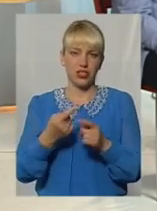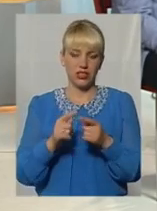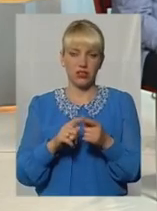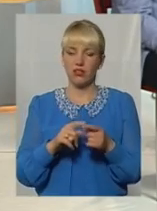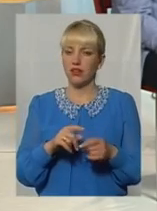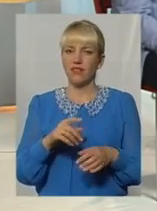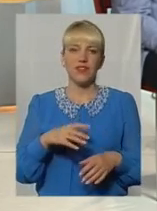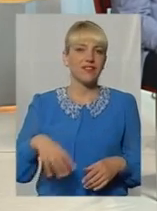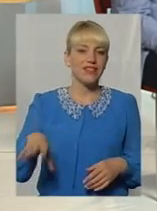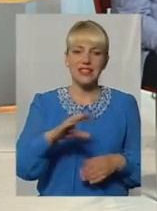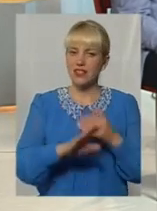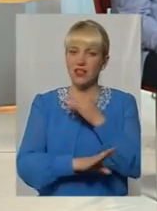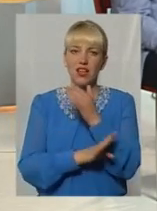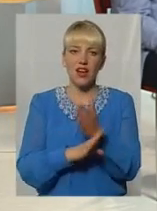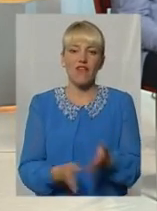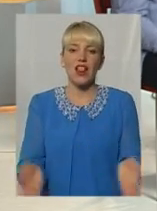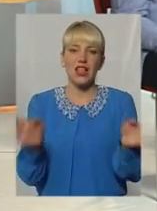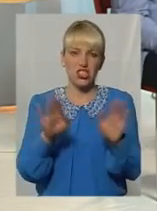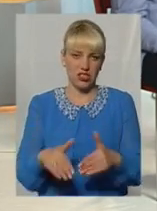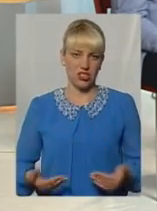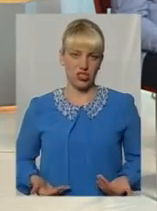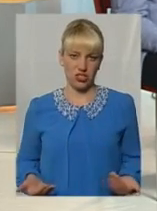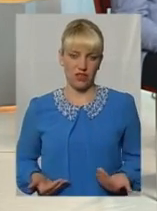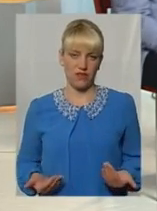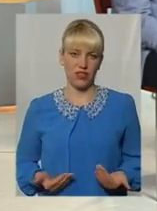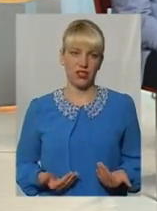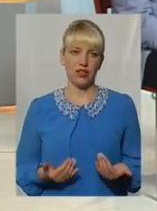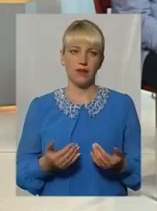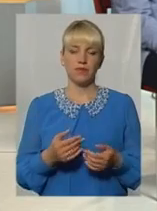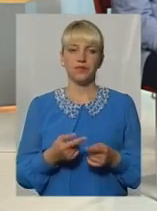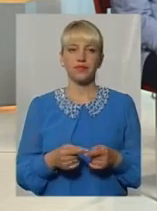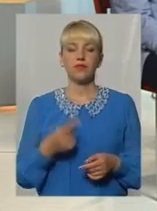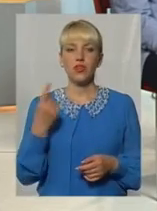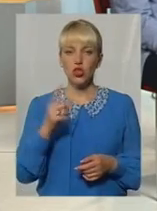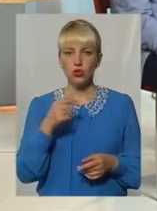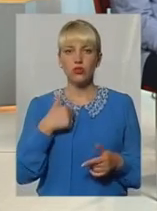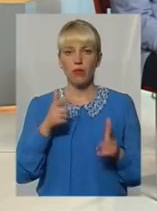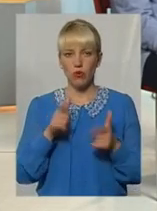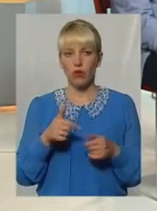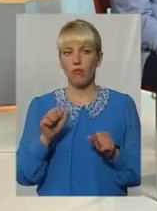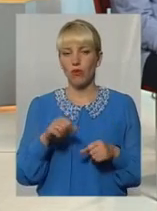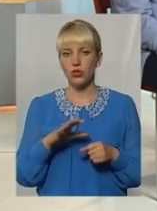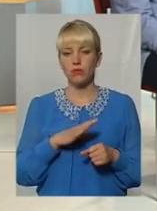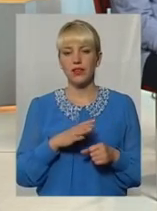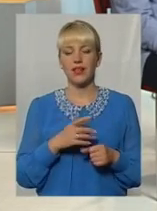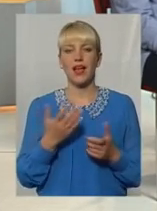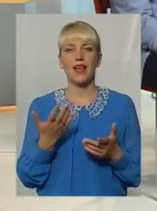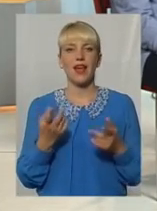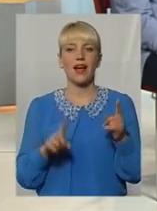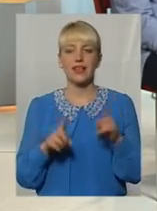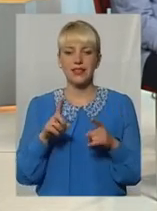живі дерева. Ми виходили, кожен день ми проводимо це. Єдине, з чим я погоджую, що ми на певний період знімаємо